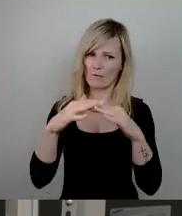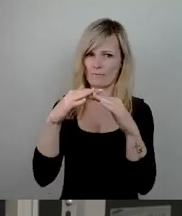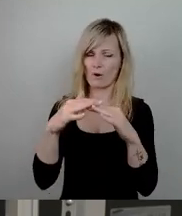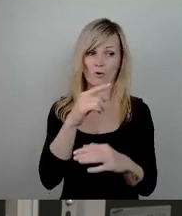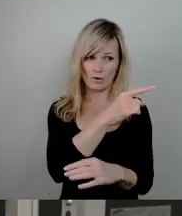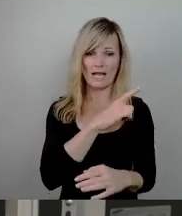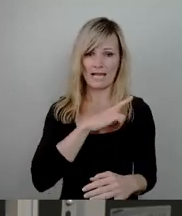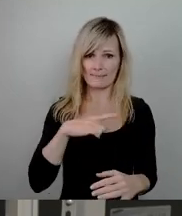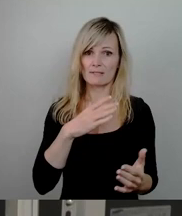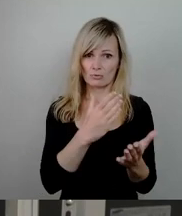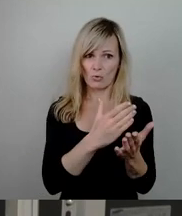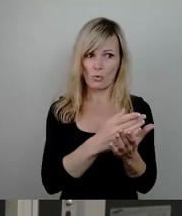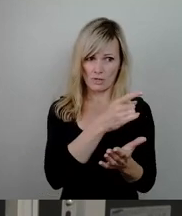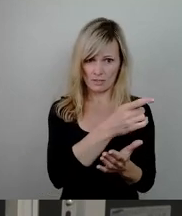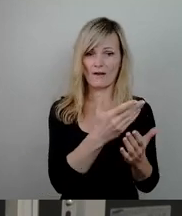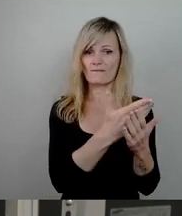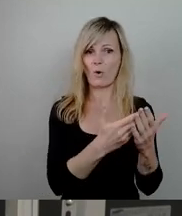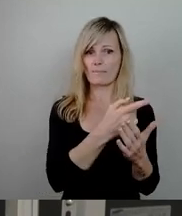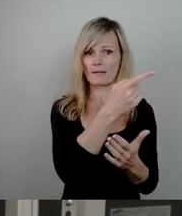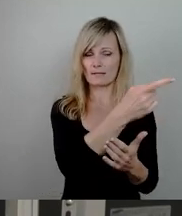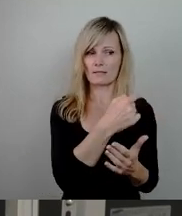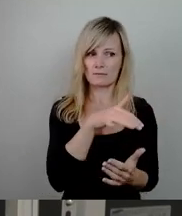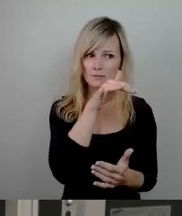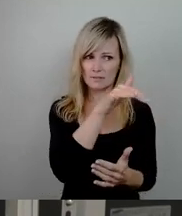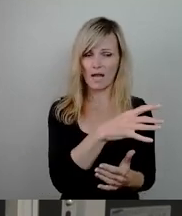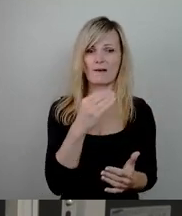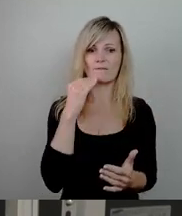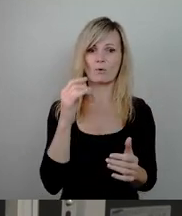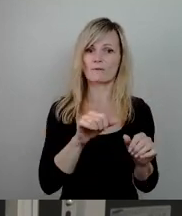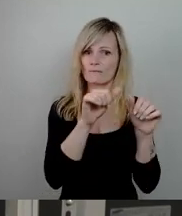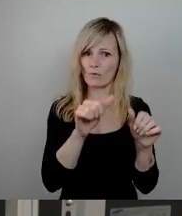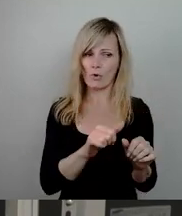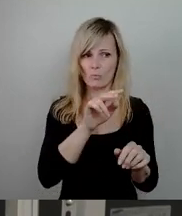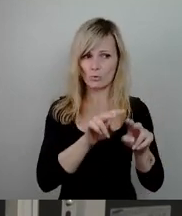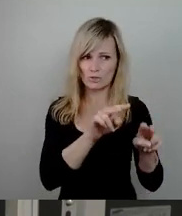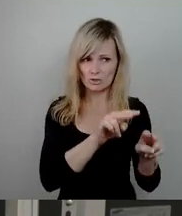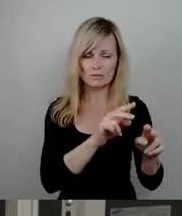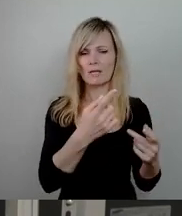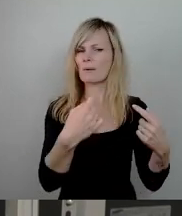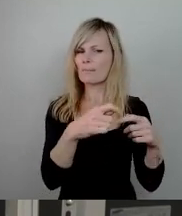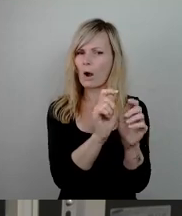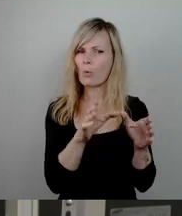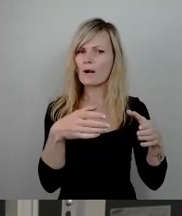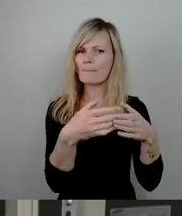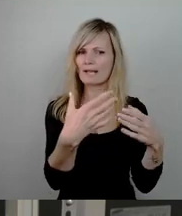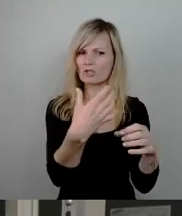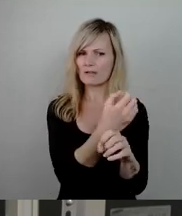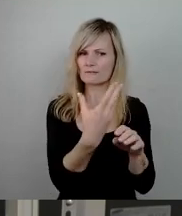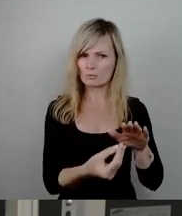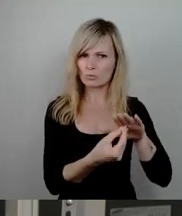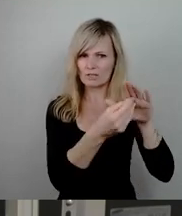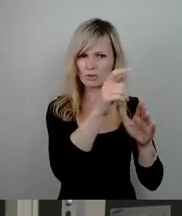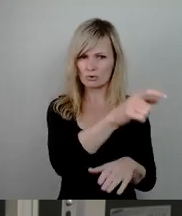sozusagen bestimmte Wohnformen und eben Bauen von Baugemeinschaften unterstützen. Bei mir um die Ecke,